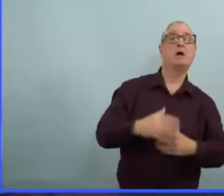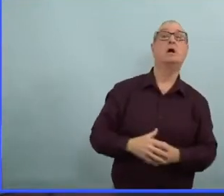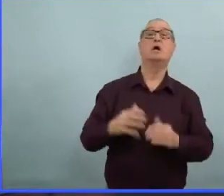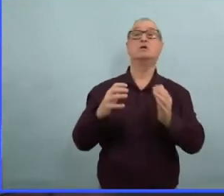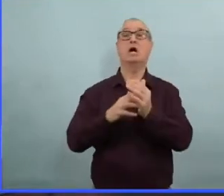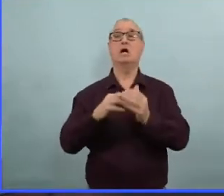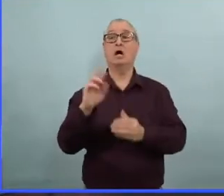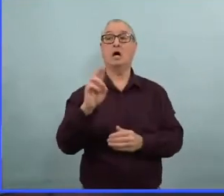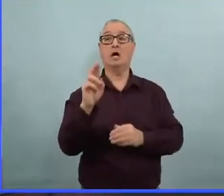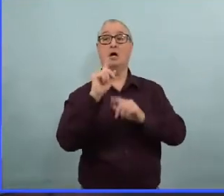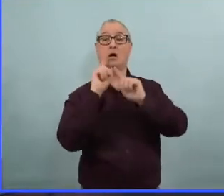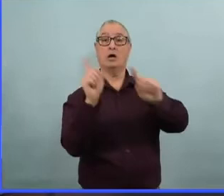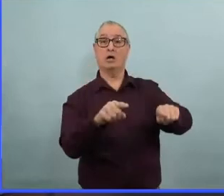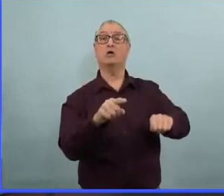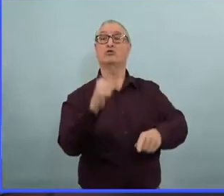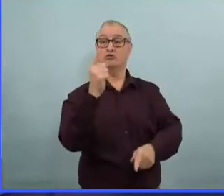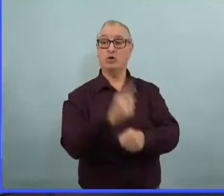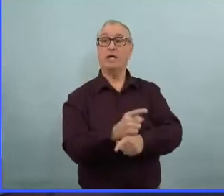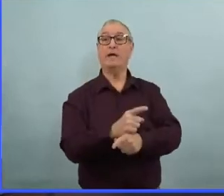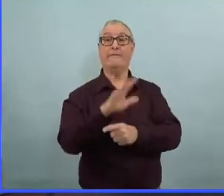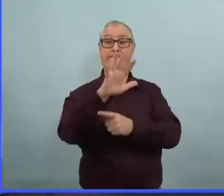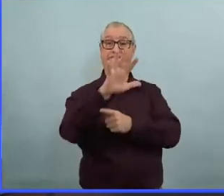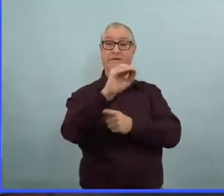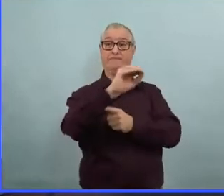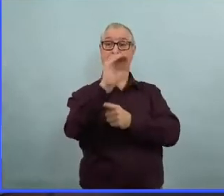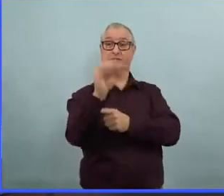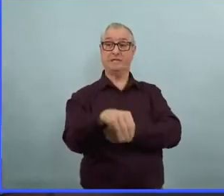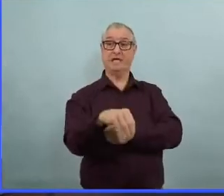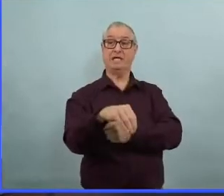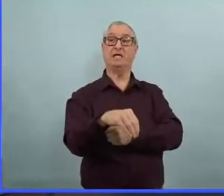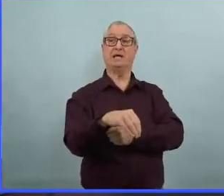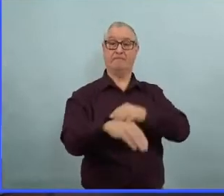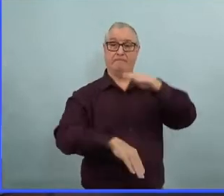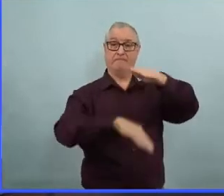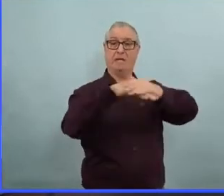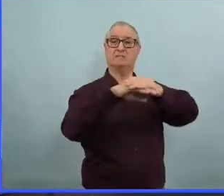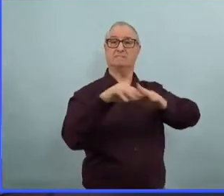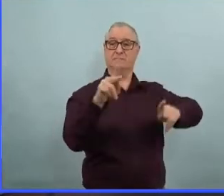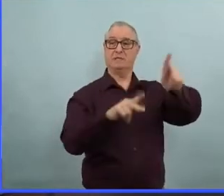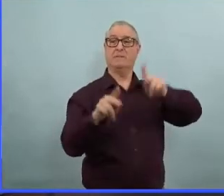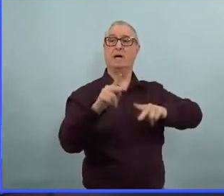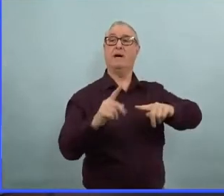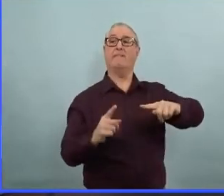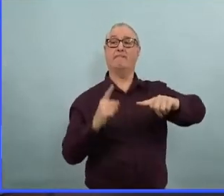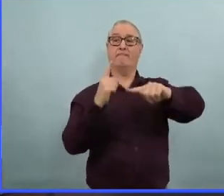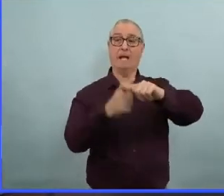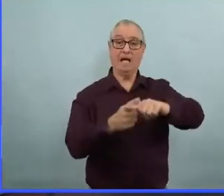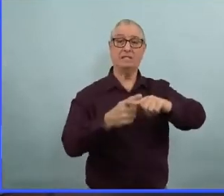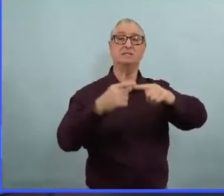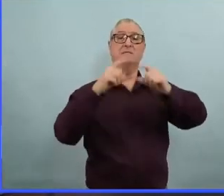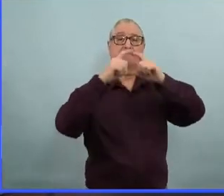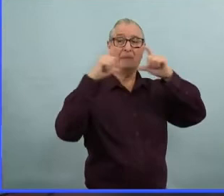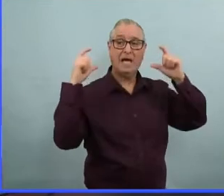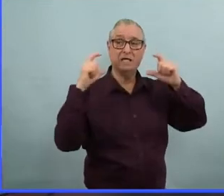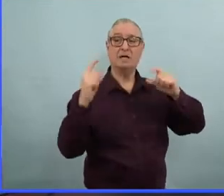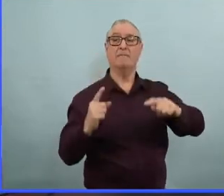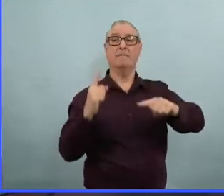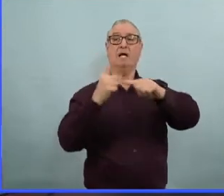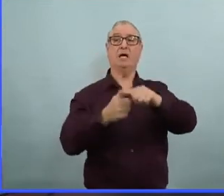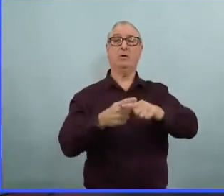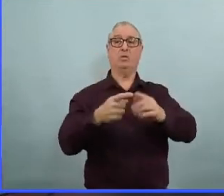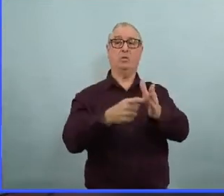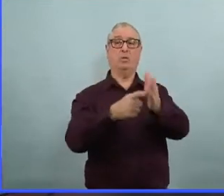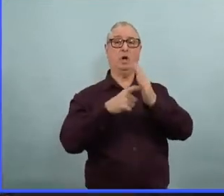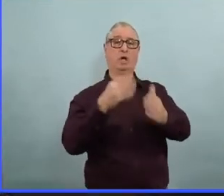établissements sportifs, il y aurait effectivement la preuve de vaccination qui est nécessaire, 50% de la